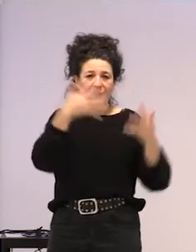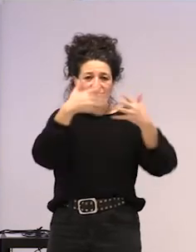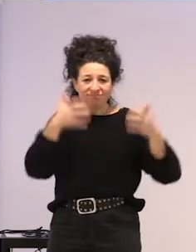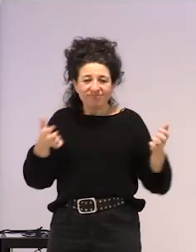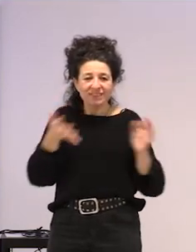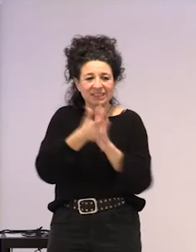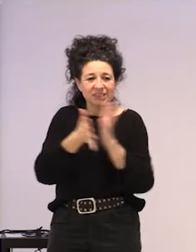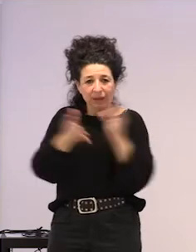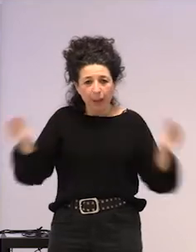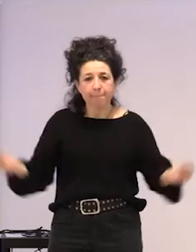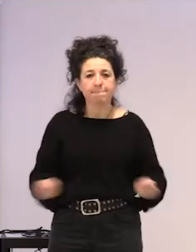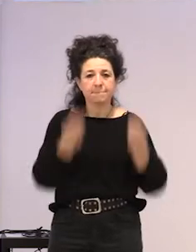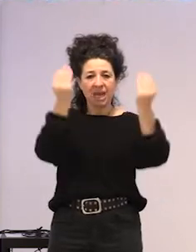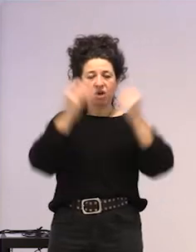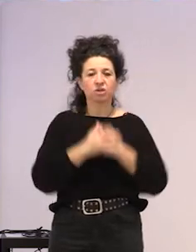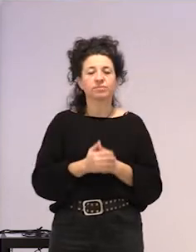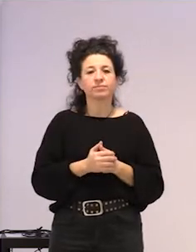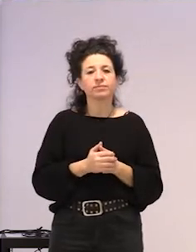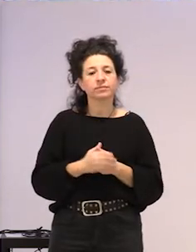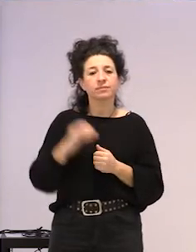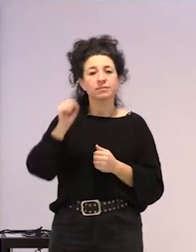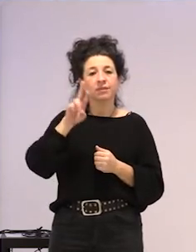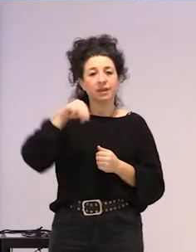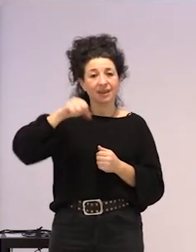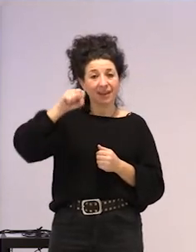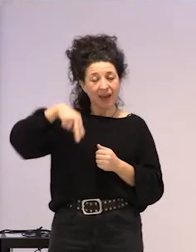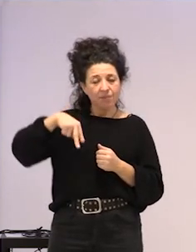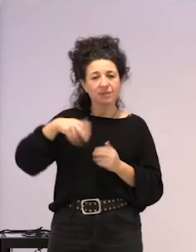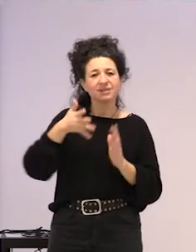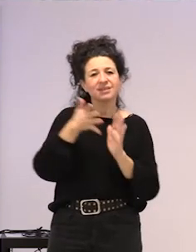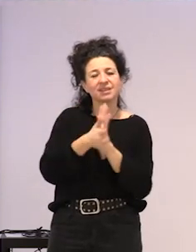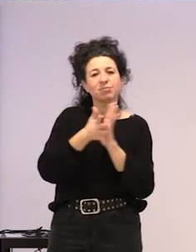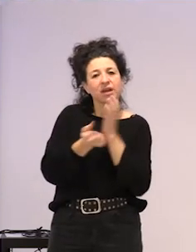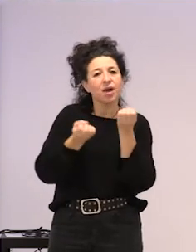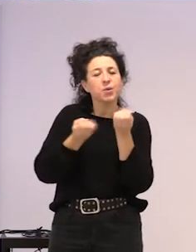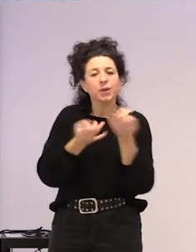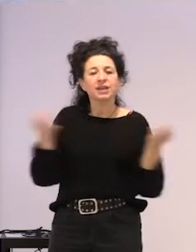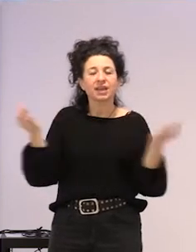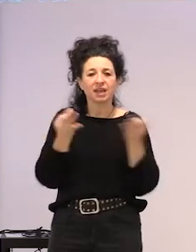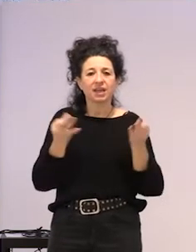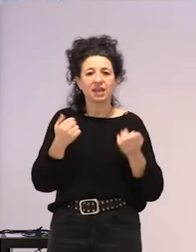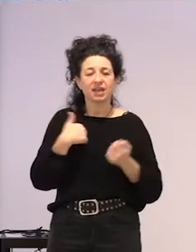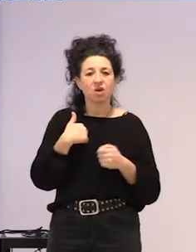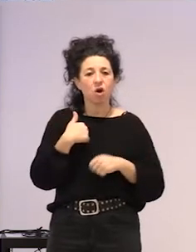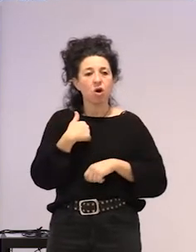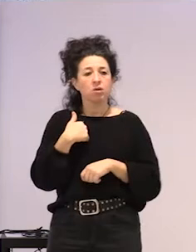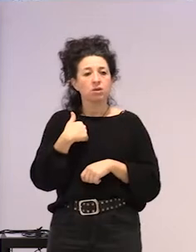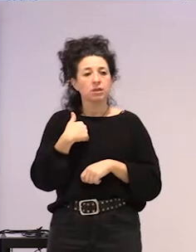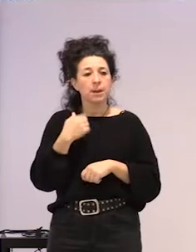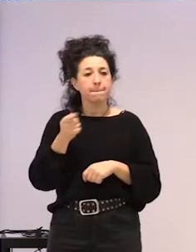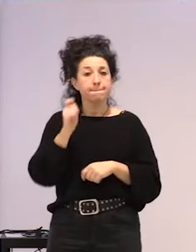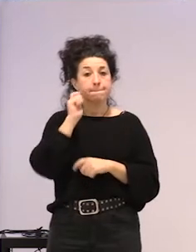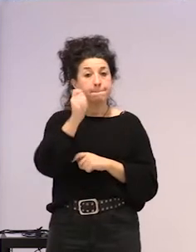hau, ez, eta kontatzen du, nola, ba, bueno, berak ez daukala pentsio oso altu bat,